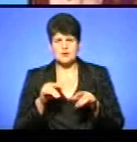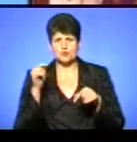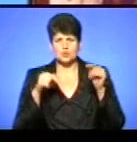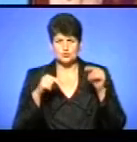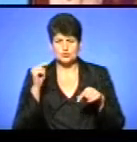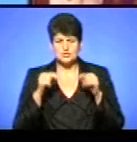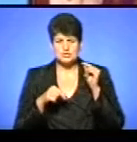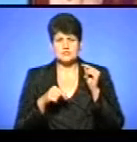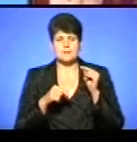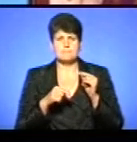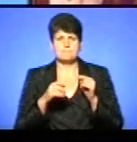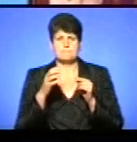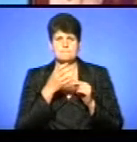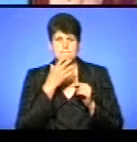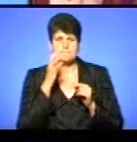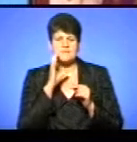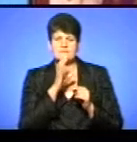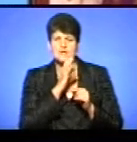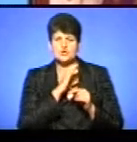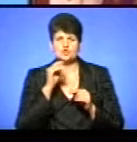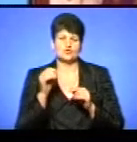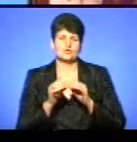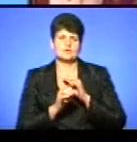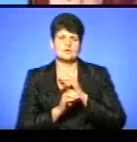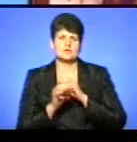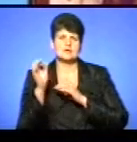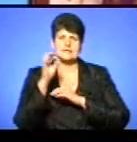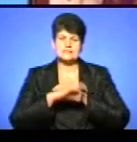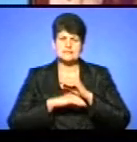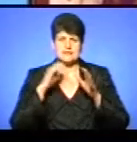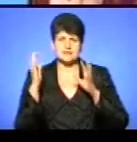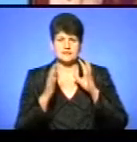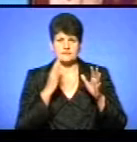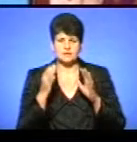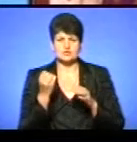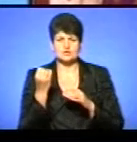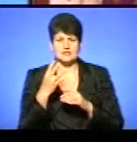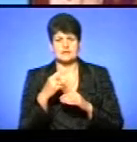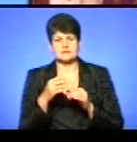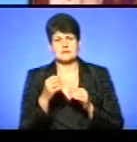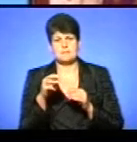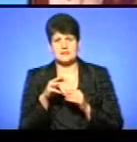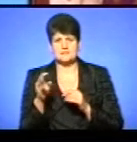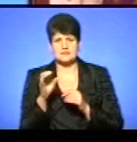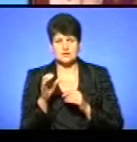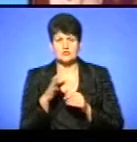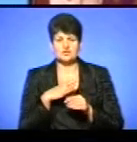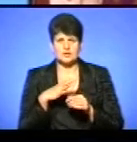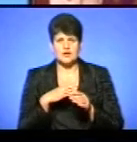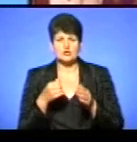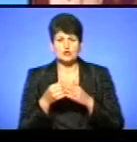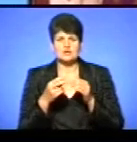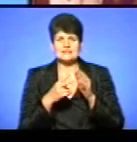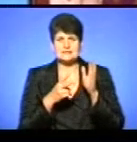Північно-західний вітер середньої швидкості 9-14 метрів за секунду. Очікується також і пориви до